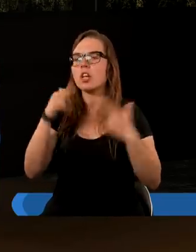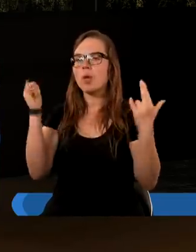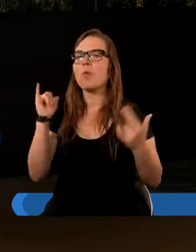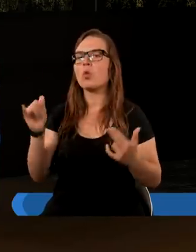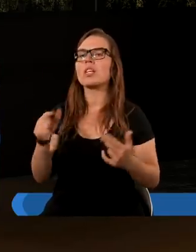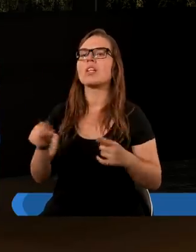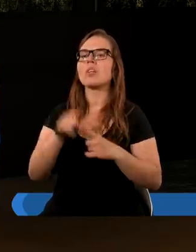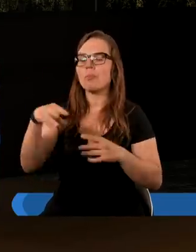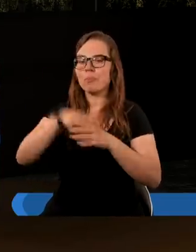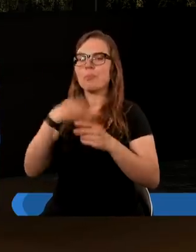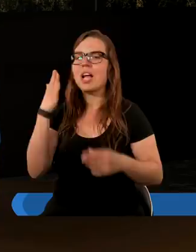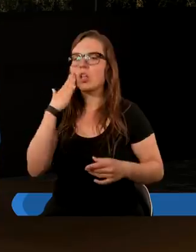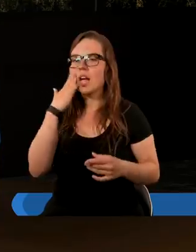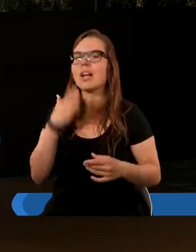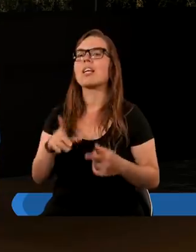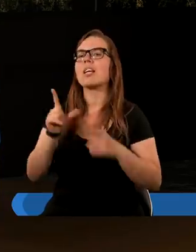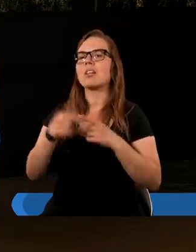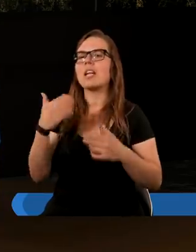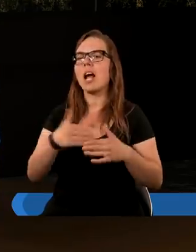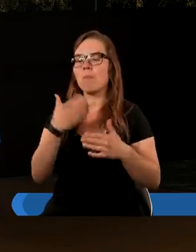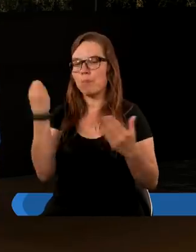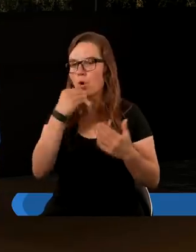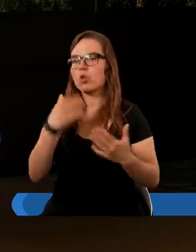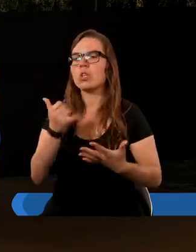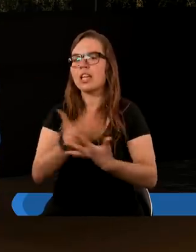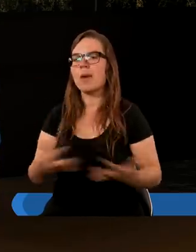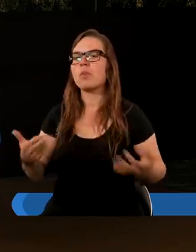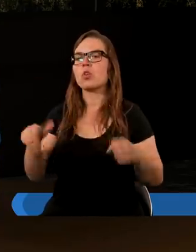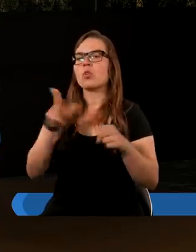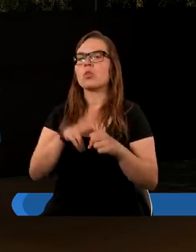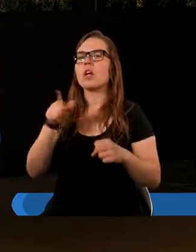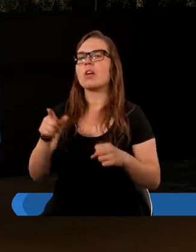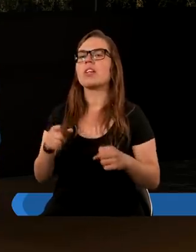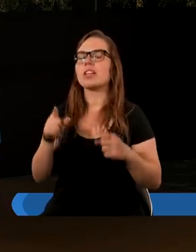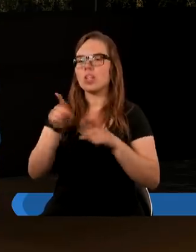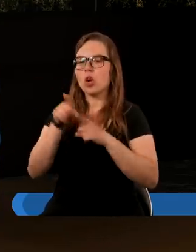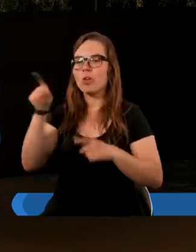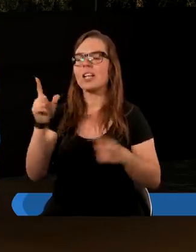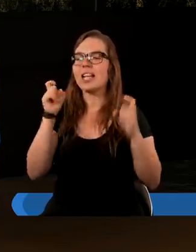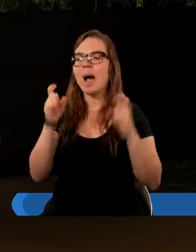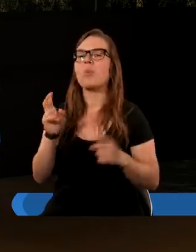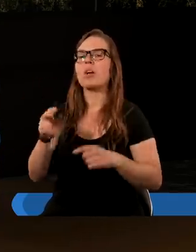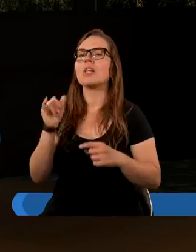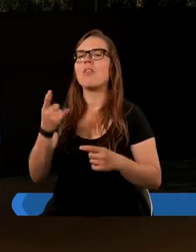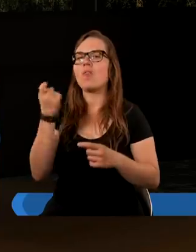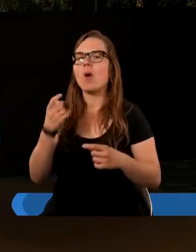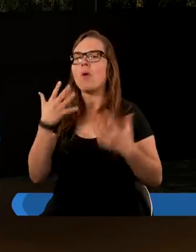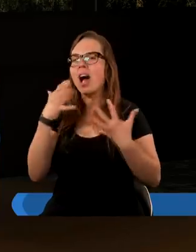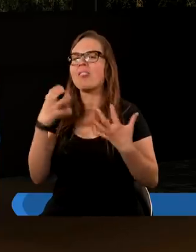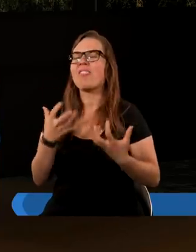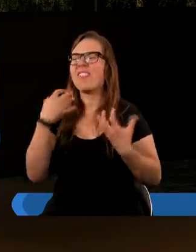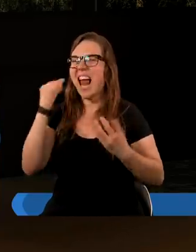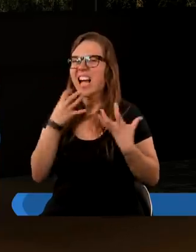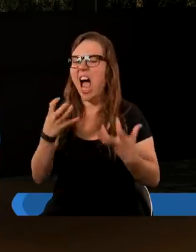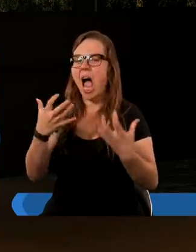w nich mieszkacie, lecz biada ziemi i morzu, gdyż stąpił do nich diabeł pałający wielkim